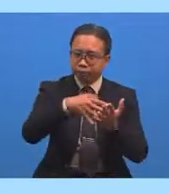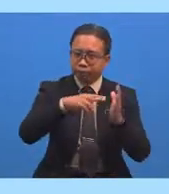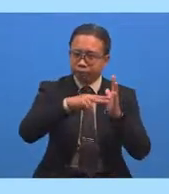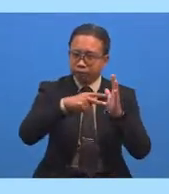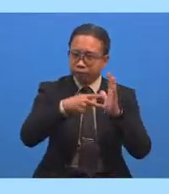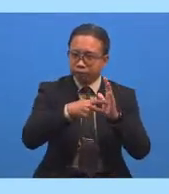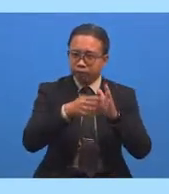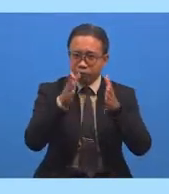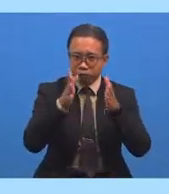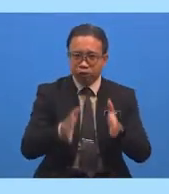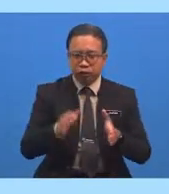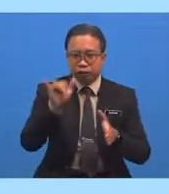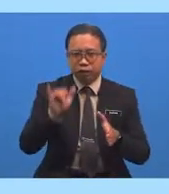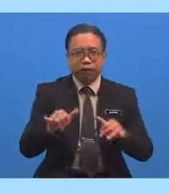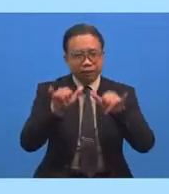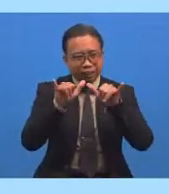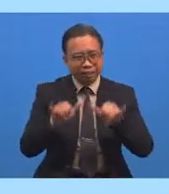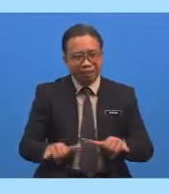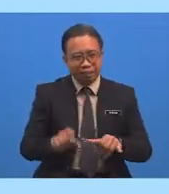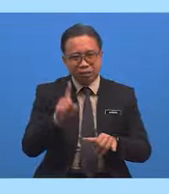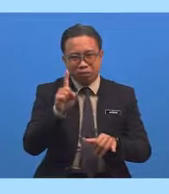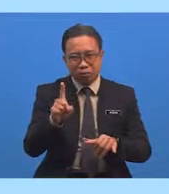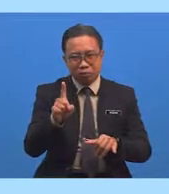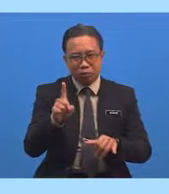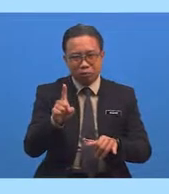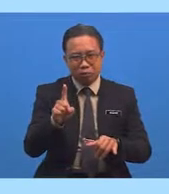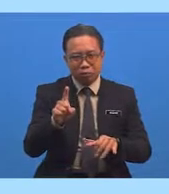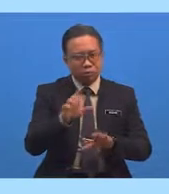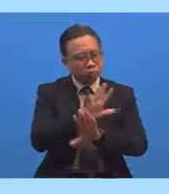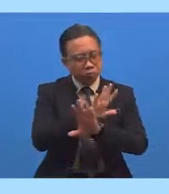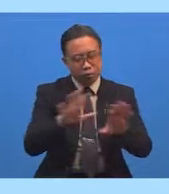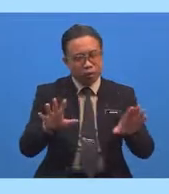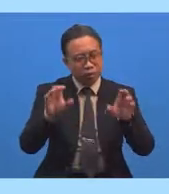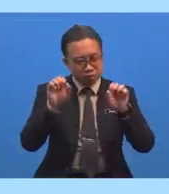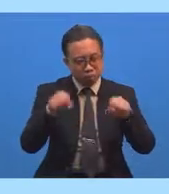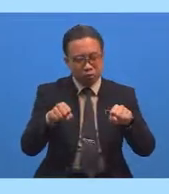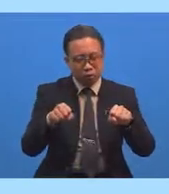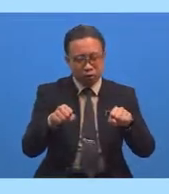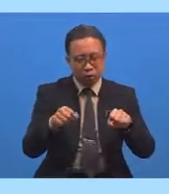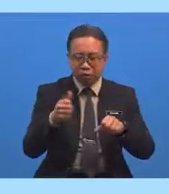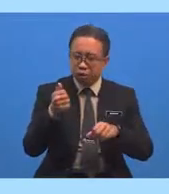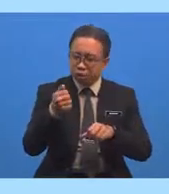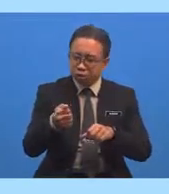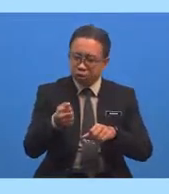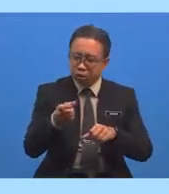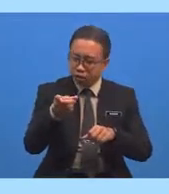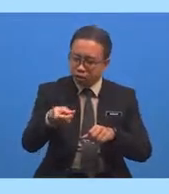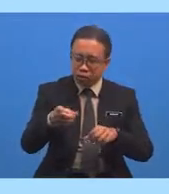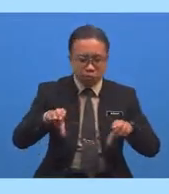Orang Yang Meninggalkan Sesuatu Yang Tidak Mampu Dia Lakukan